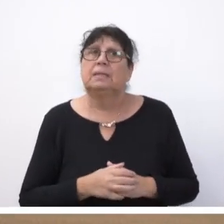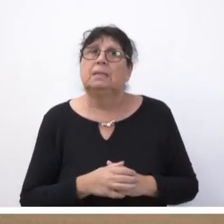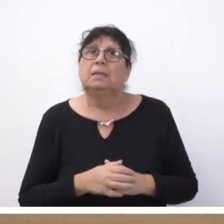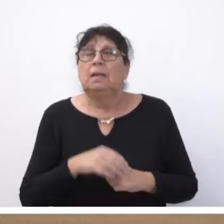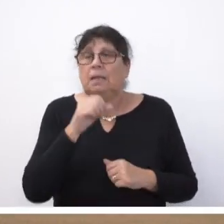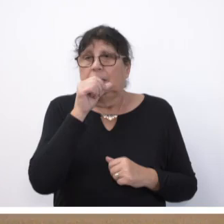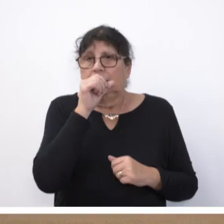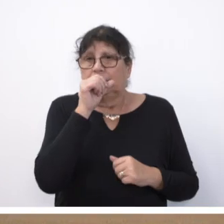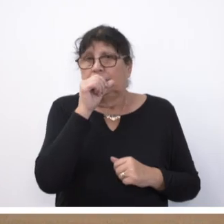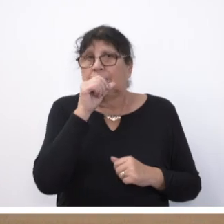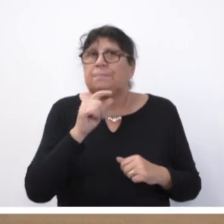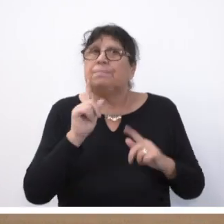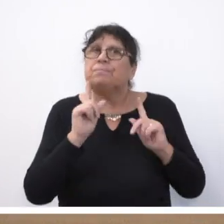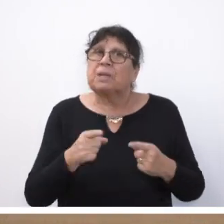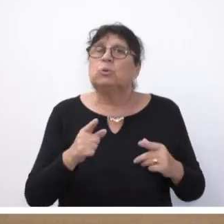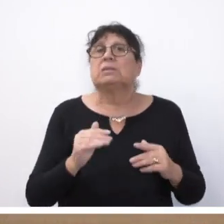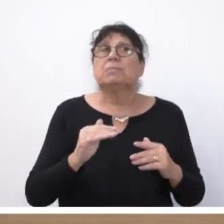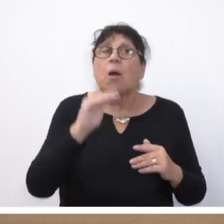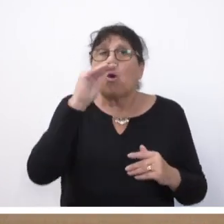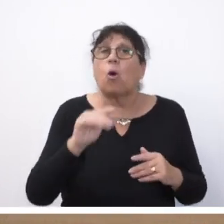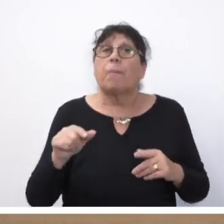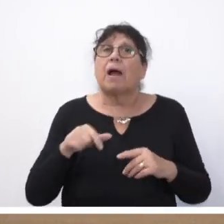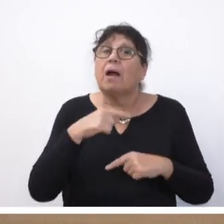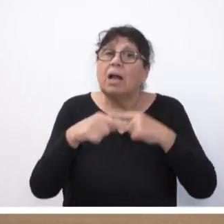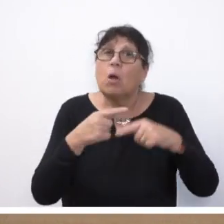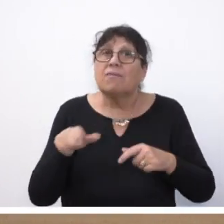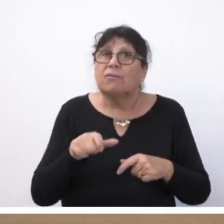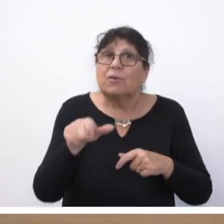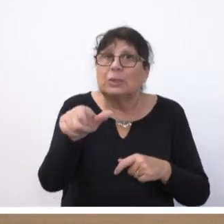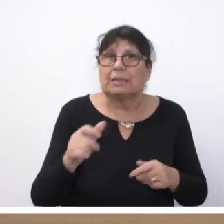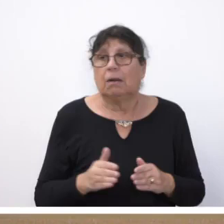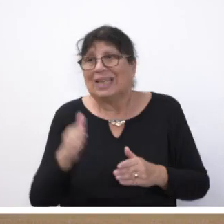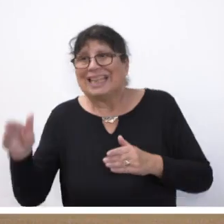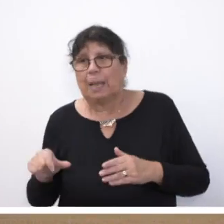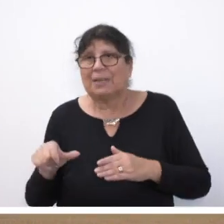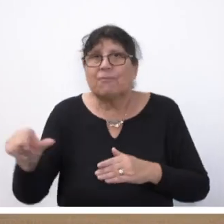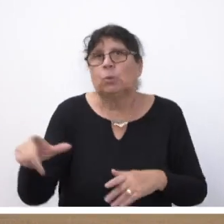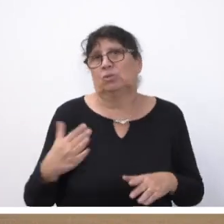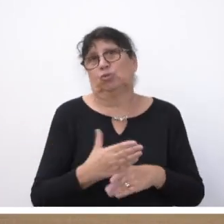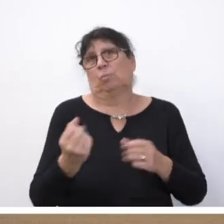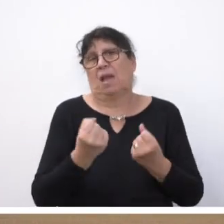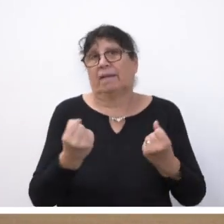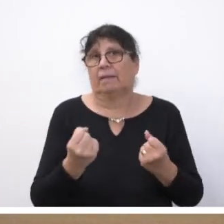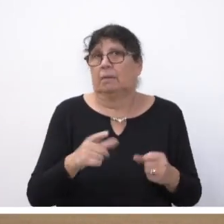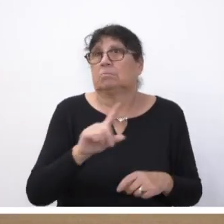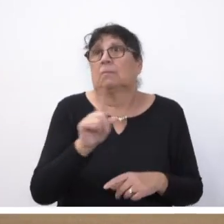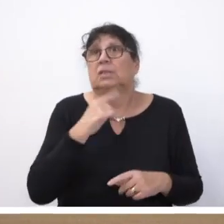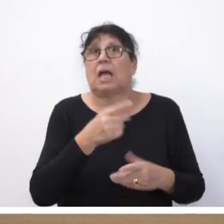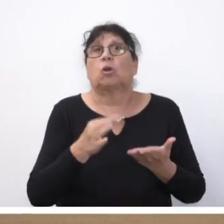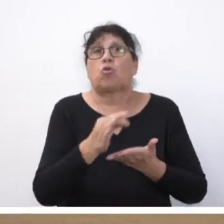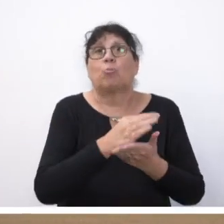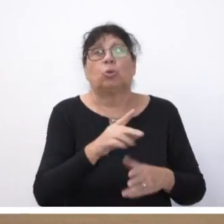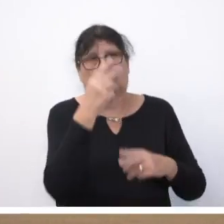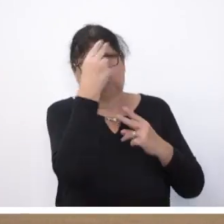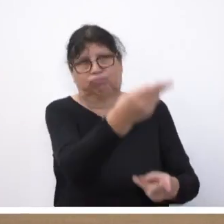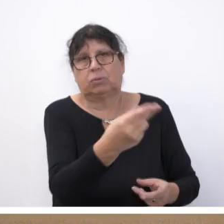und wir müssen das bereits in den Oberläufen unserer Flüsse und ihrer Nebenwäsche tun. Es reicht nicht, auch hier den Kommunen den Schwarzen Peter zuzuschieben und es reicht